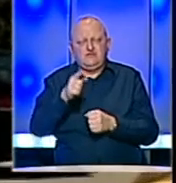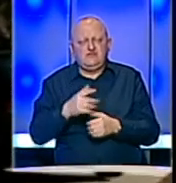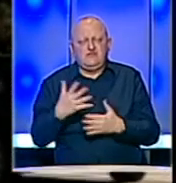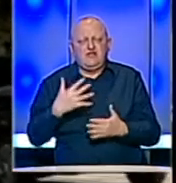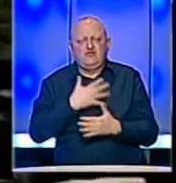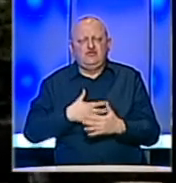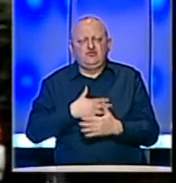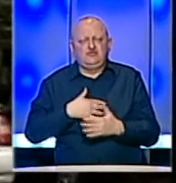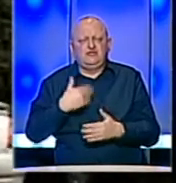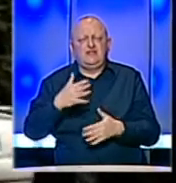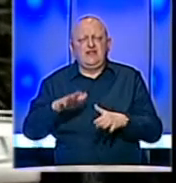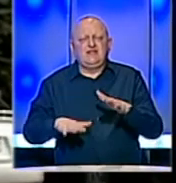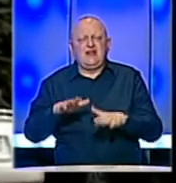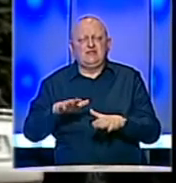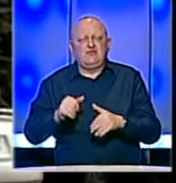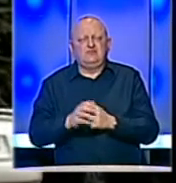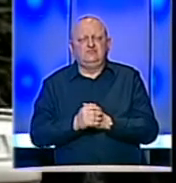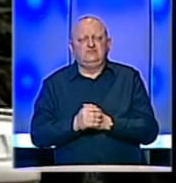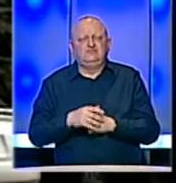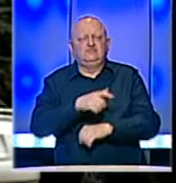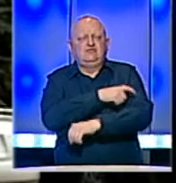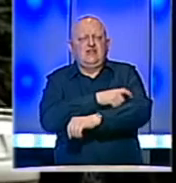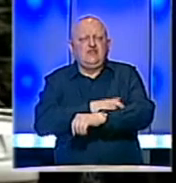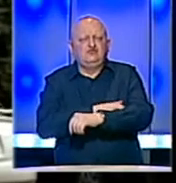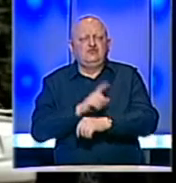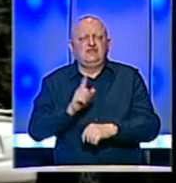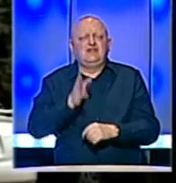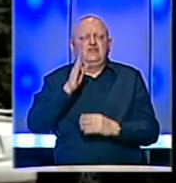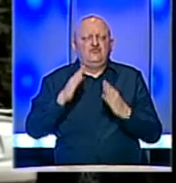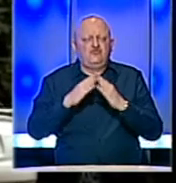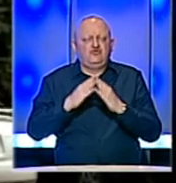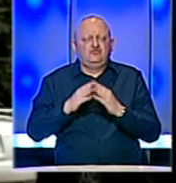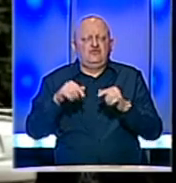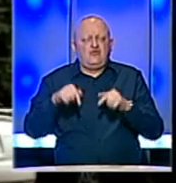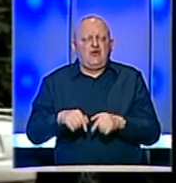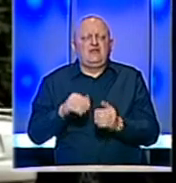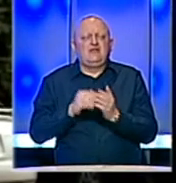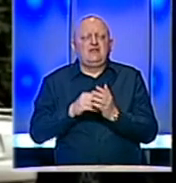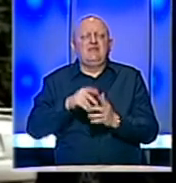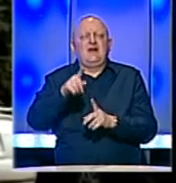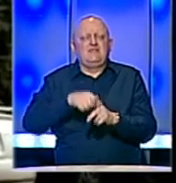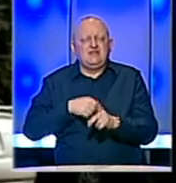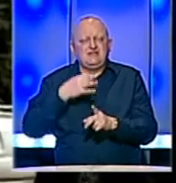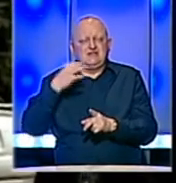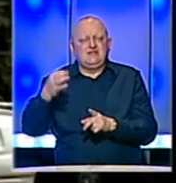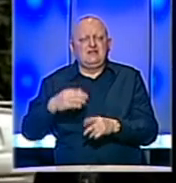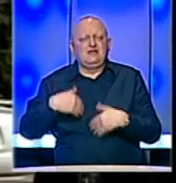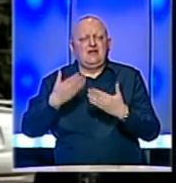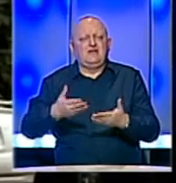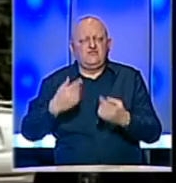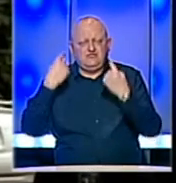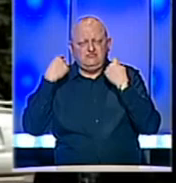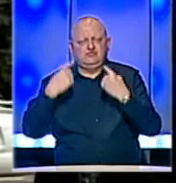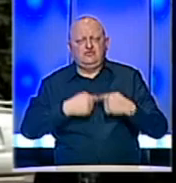veliku želju da se stavi na raspolaganje, da dežuraju, da ne idu u kućama, da budu ovdje ako treba i mjesec dana, ali da daju svoj